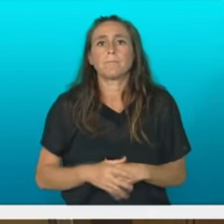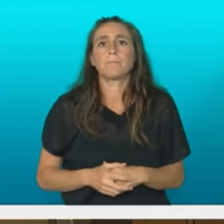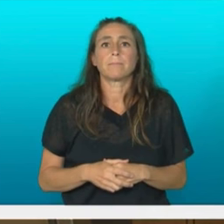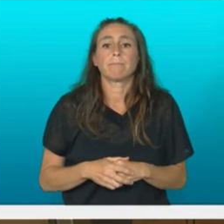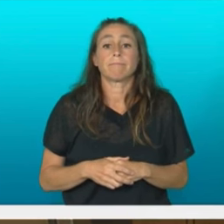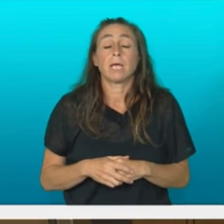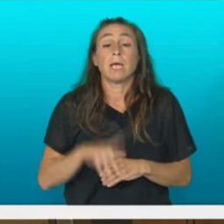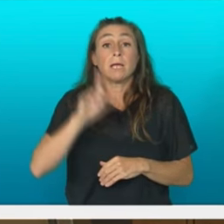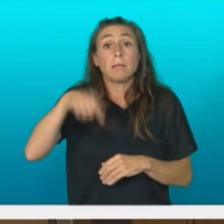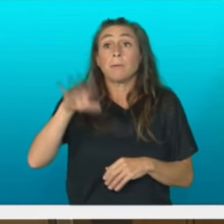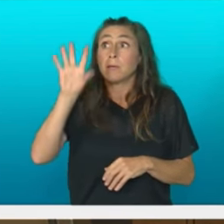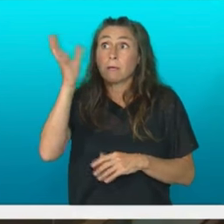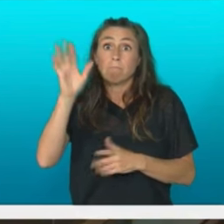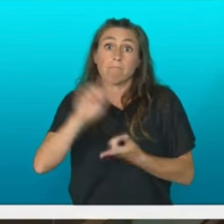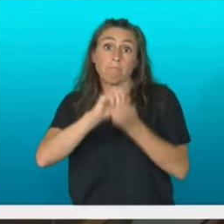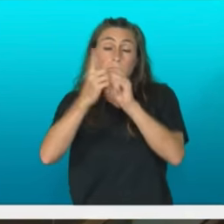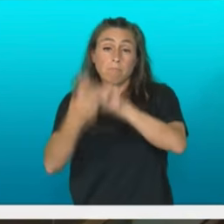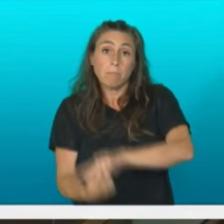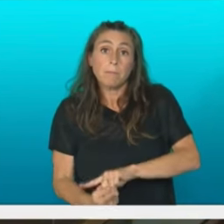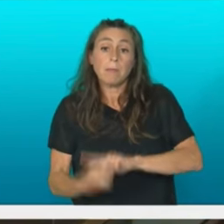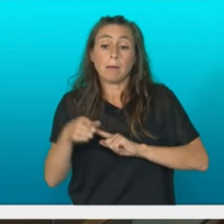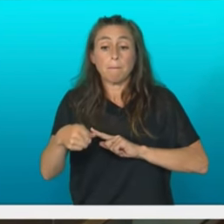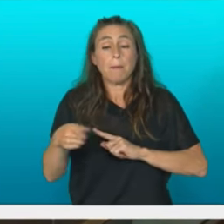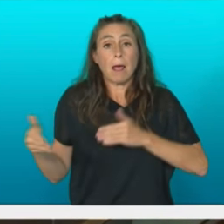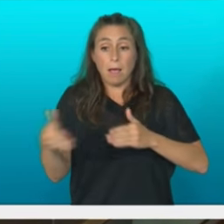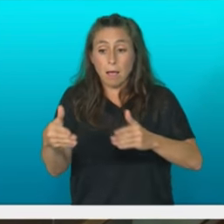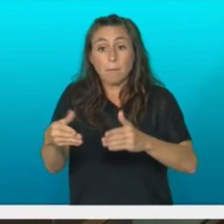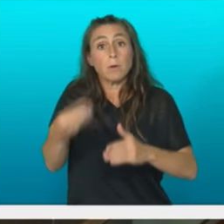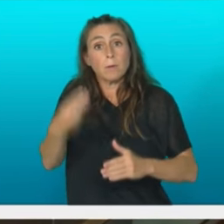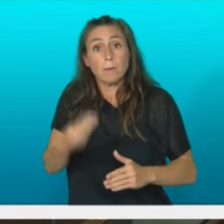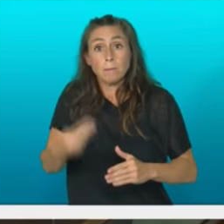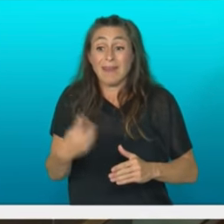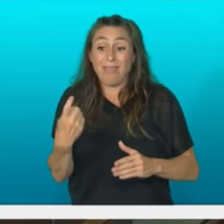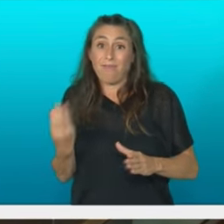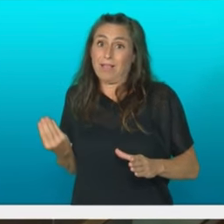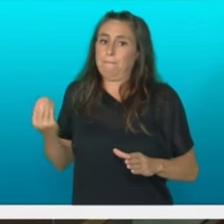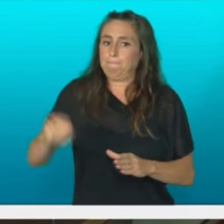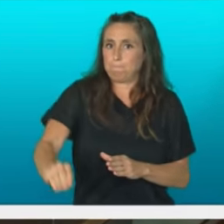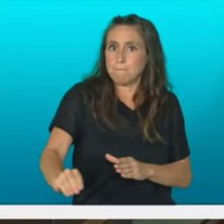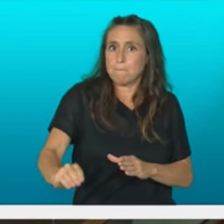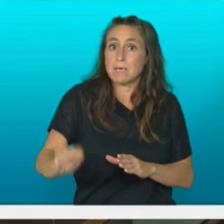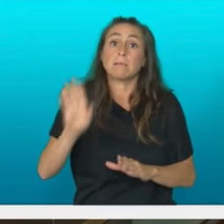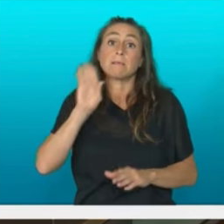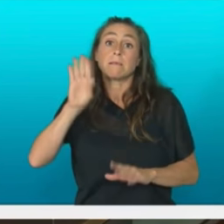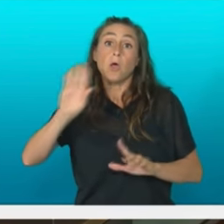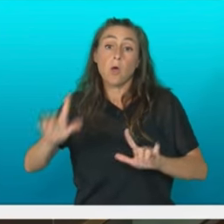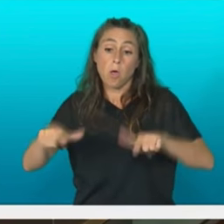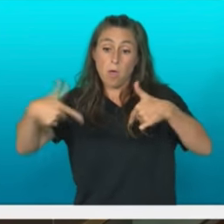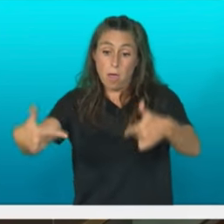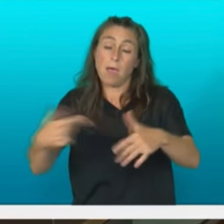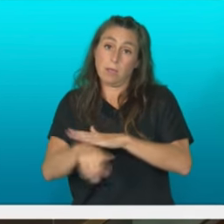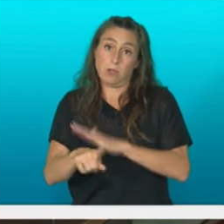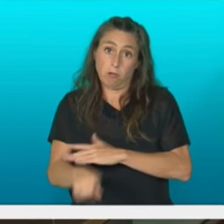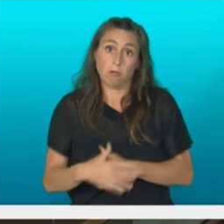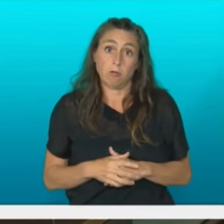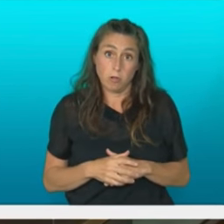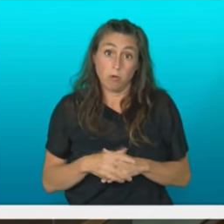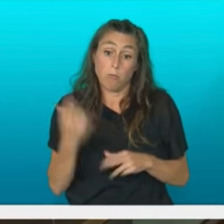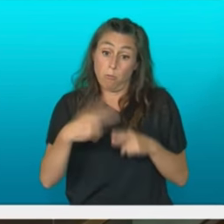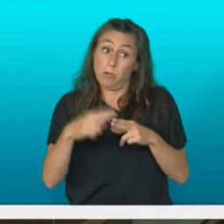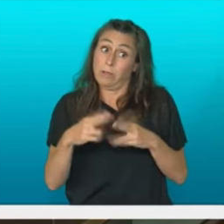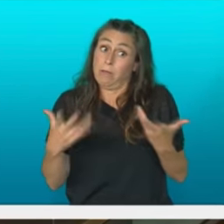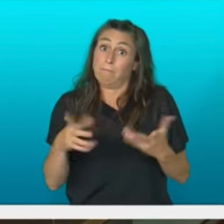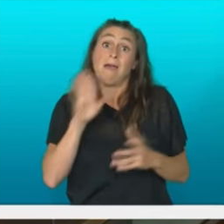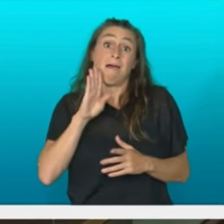egiteak beste gauza batzuk ere eskatzen ditu, ondakin politika adibidez eta ondakin politika zari nahizenez urkullu jauna zaldibarri buruz